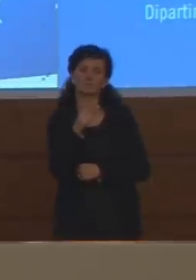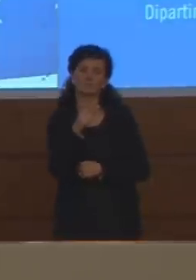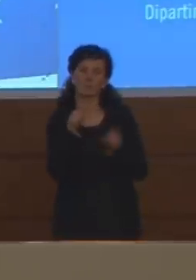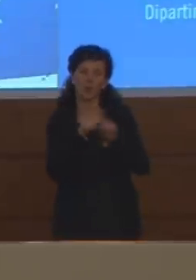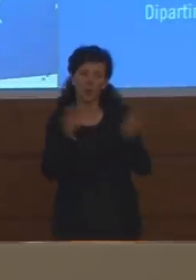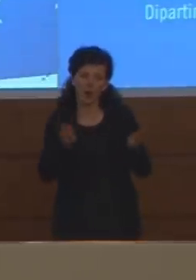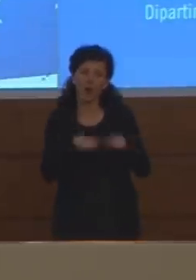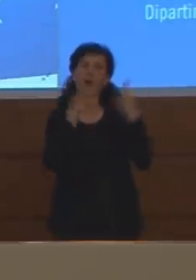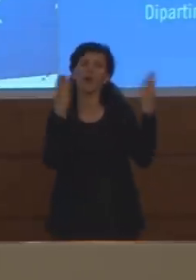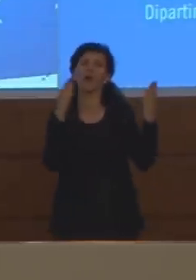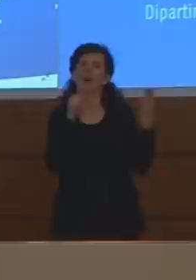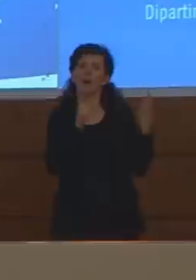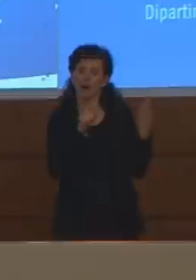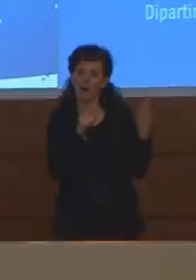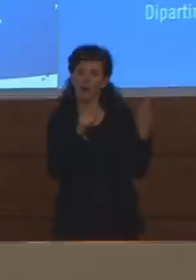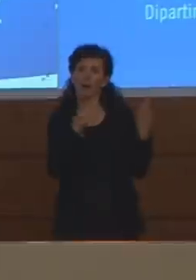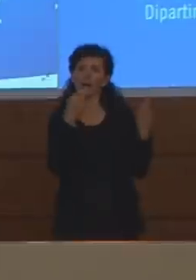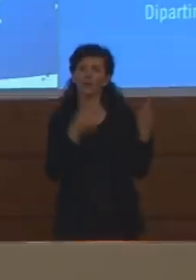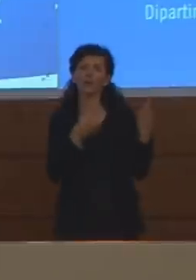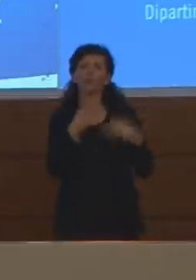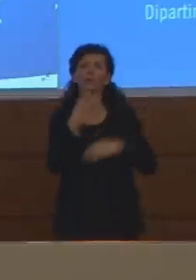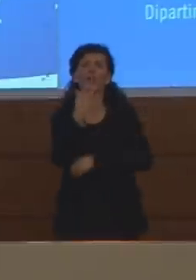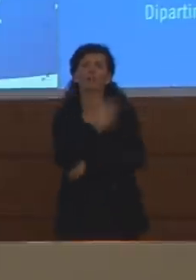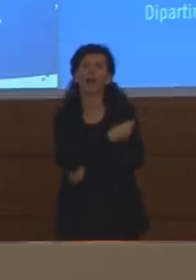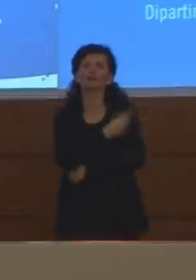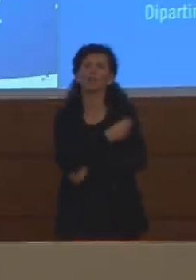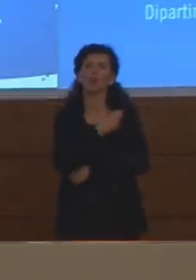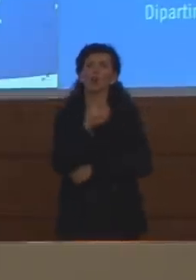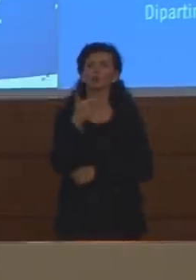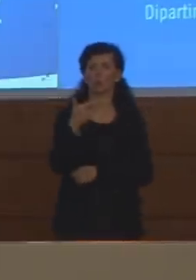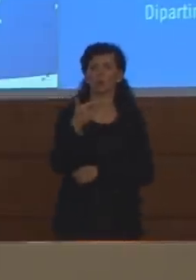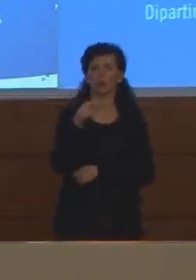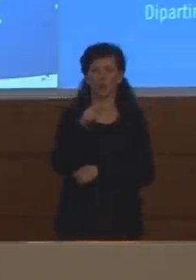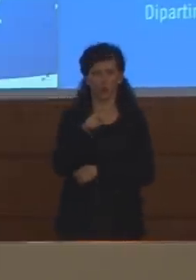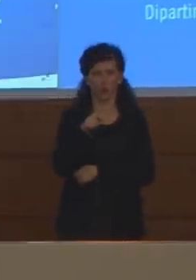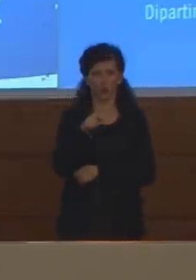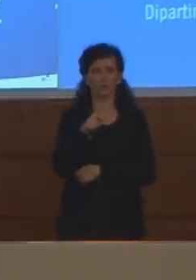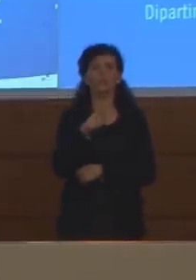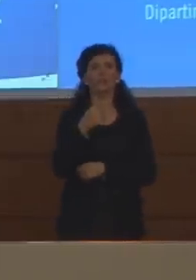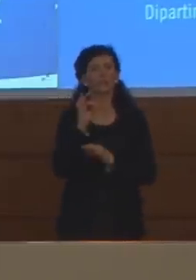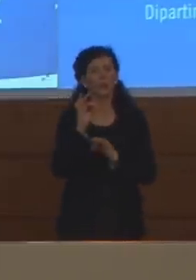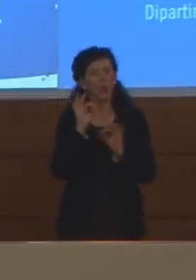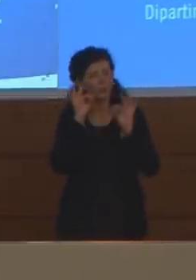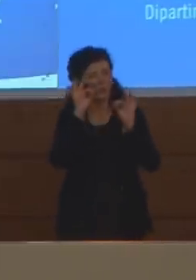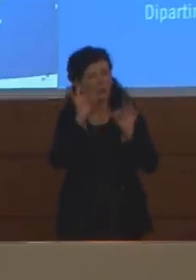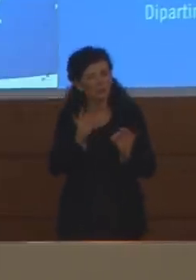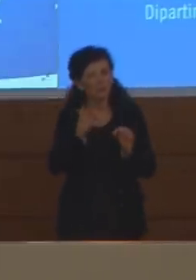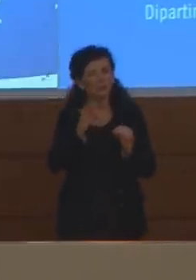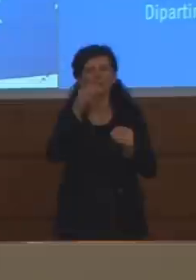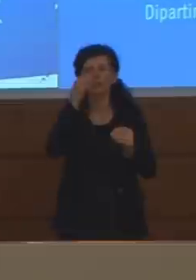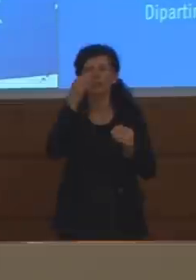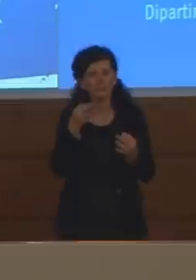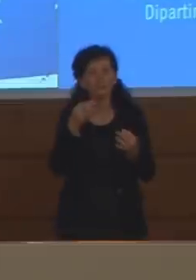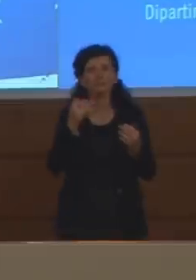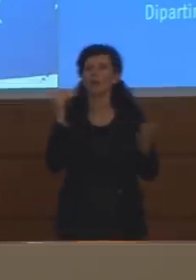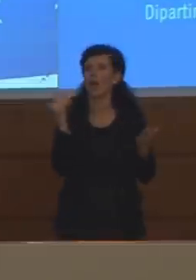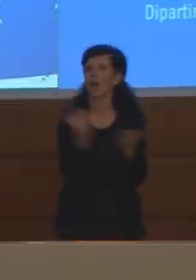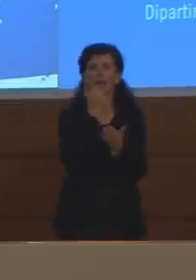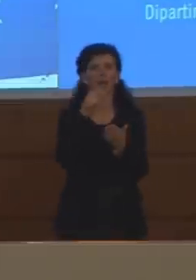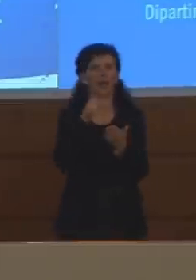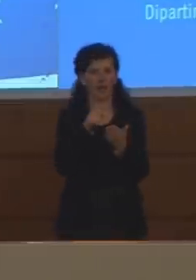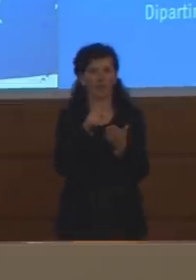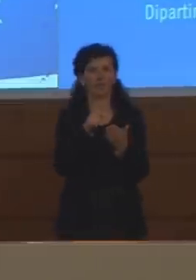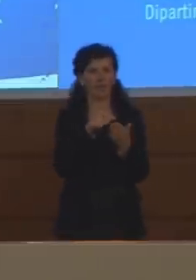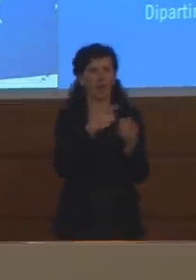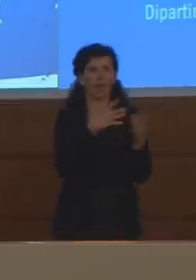riduzione della circolazione del bacillo della tubercolosi quasi ad arrivare alle soglie dell'eliminazione. Così esistono